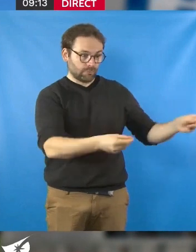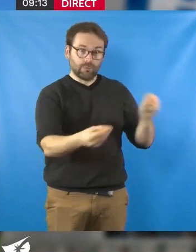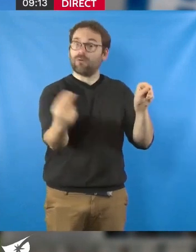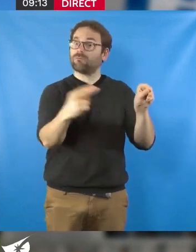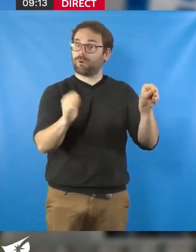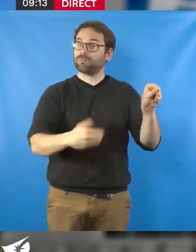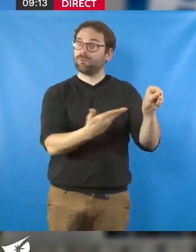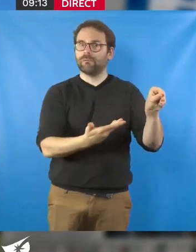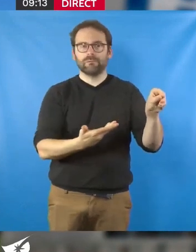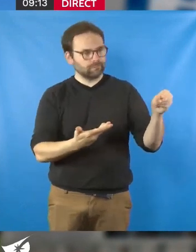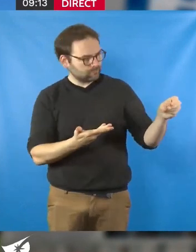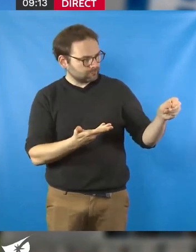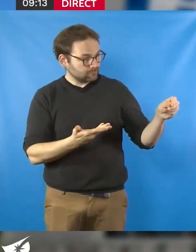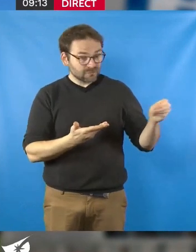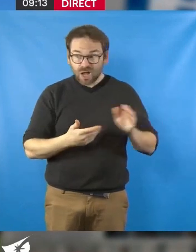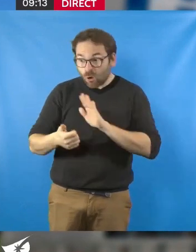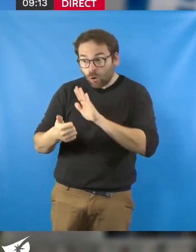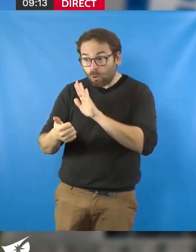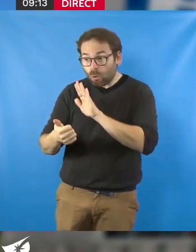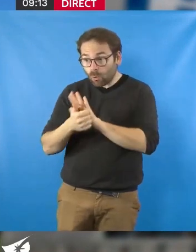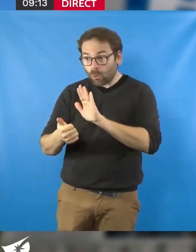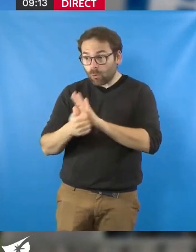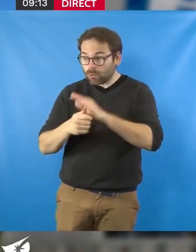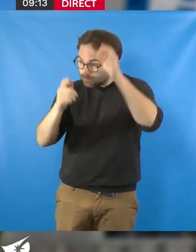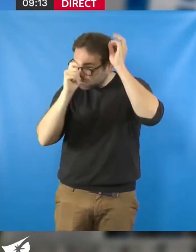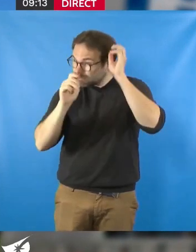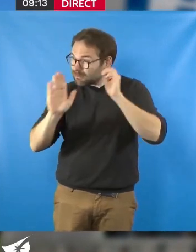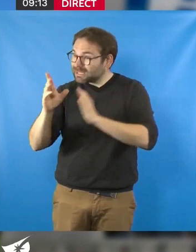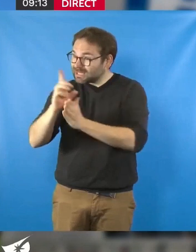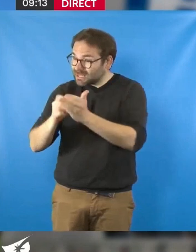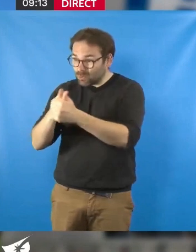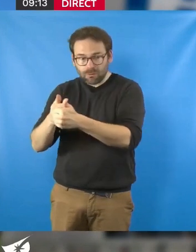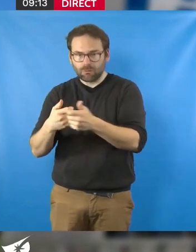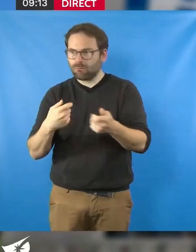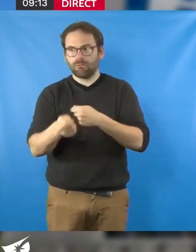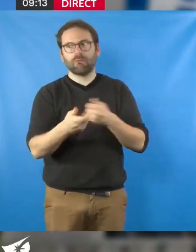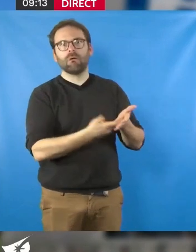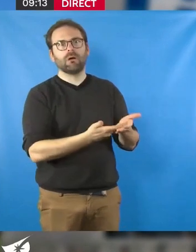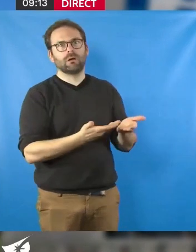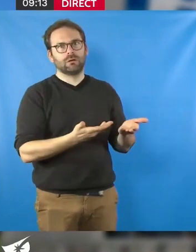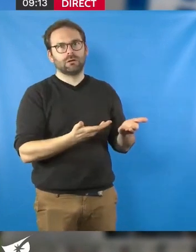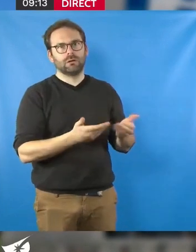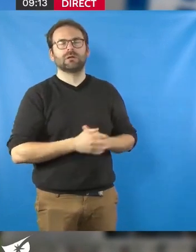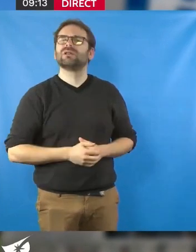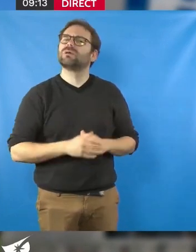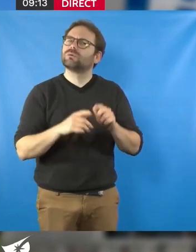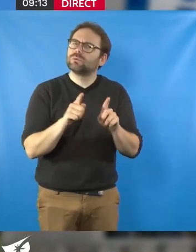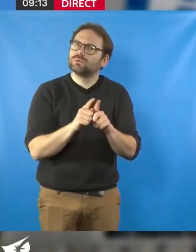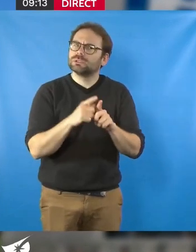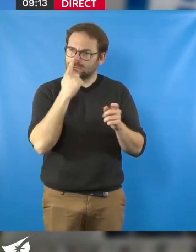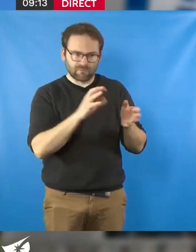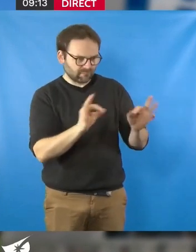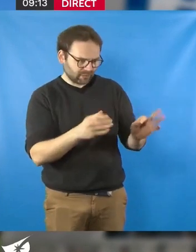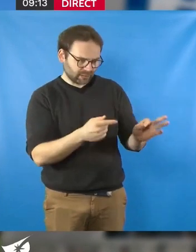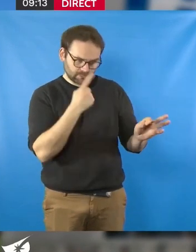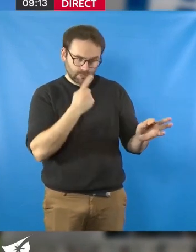Je pense que ce n'était pas digne de la fonction qui était occupée. Et effectivement, je trouve que ce type de propos était